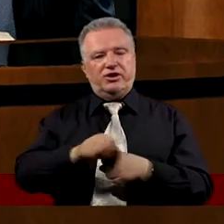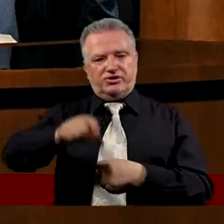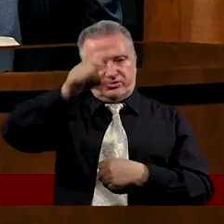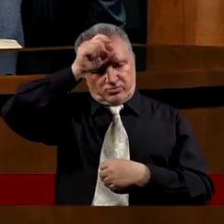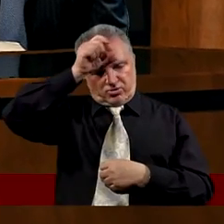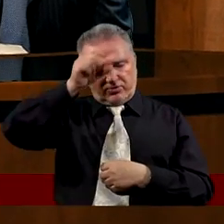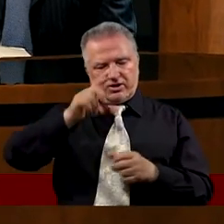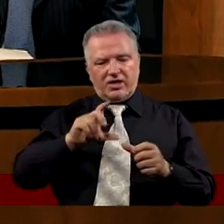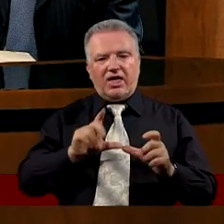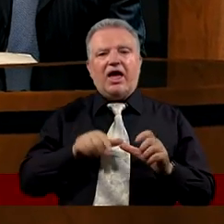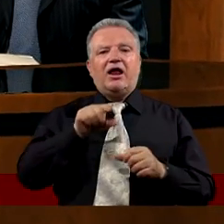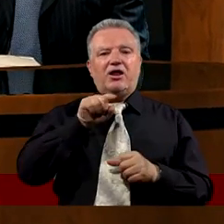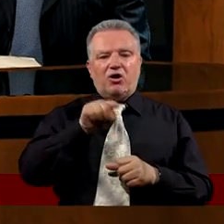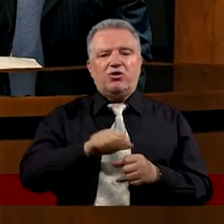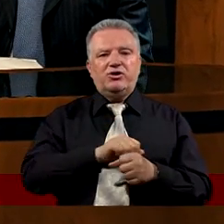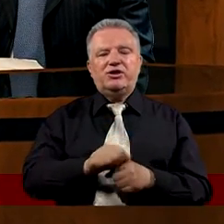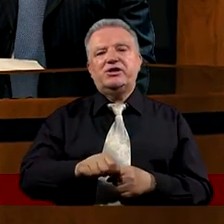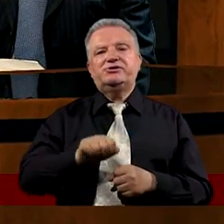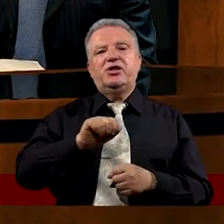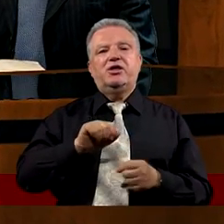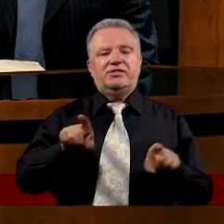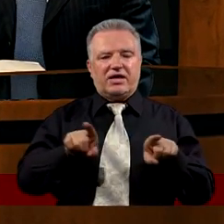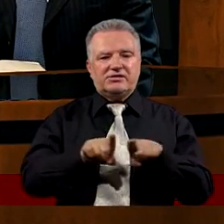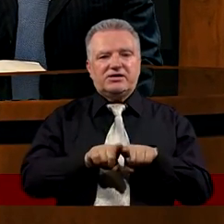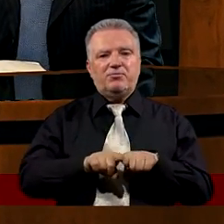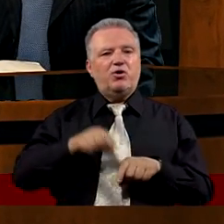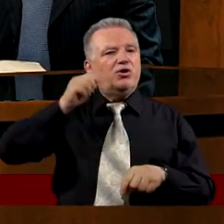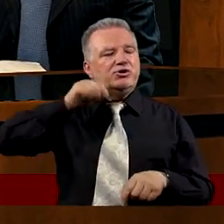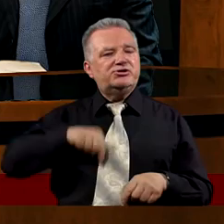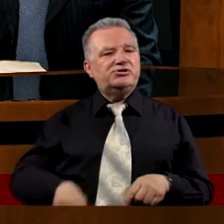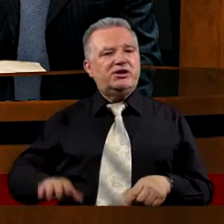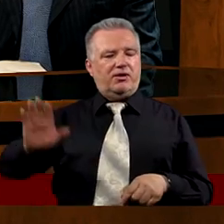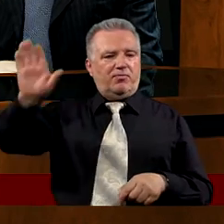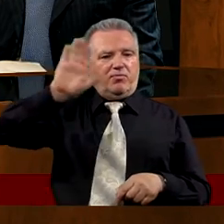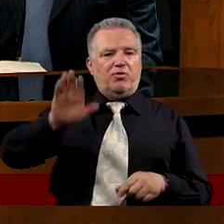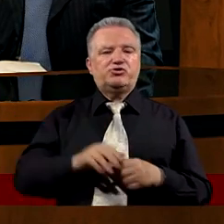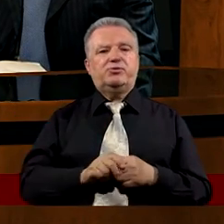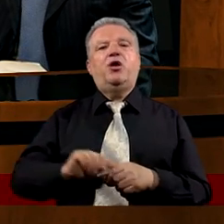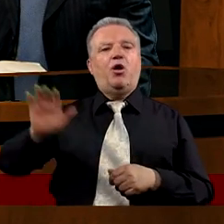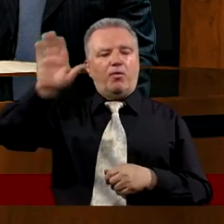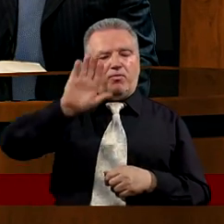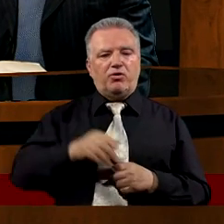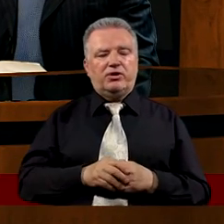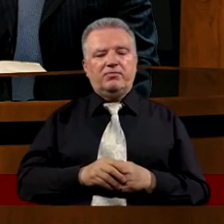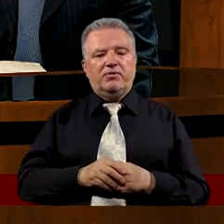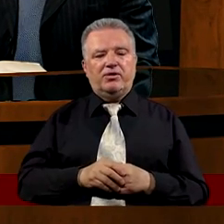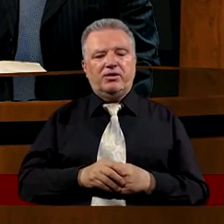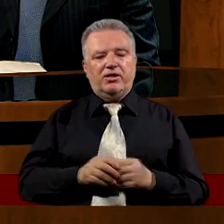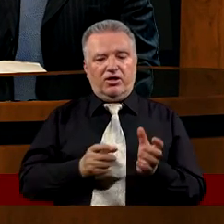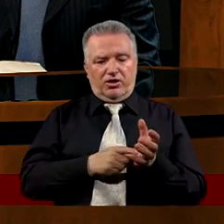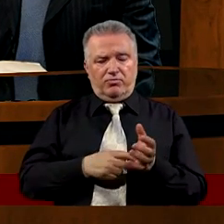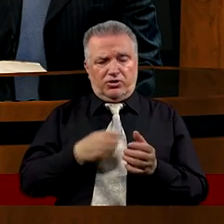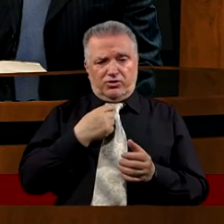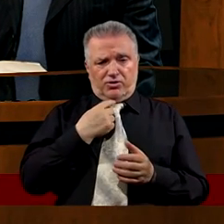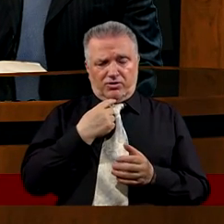Człowieczy Ale i Syn Boży Prawdzie Piotr zaprzepaścił Możliwość zaświadczenia o